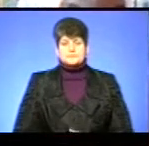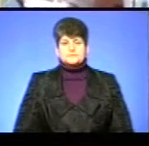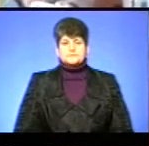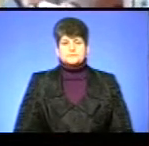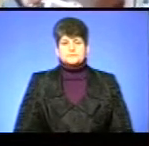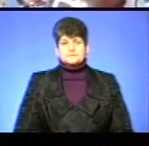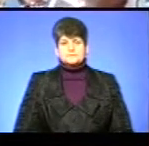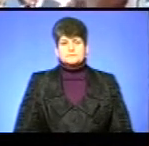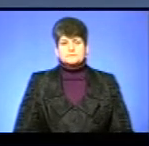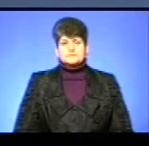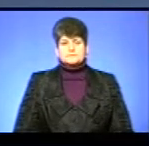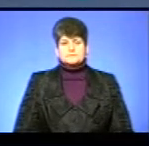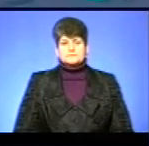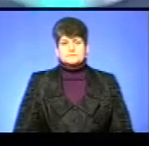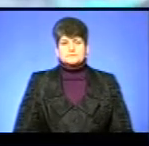новини.